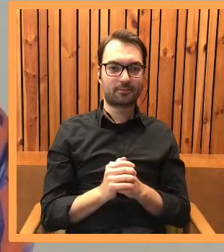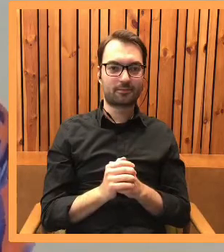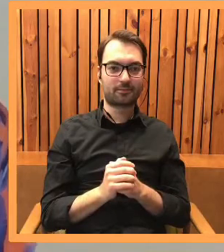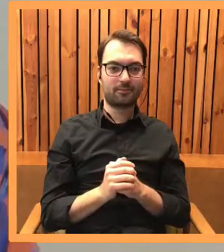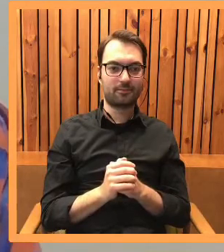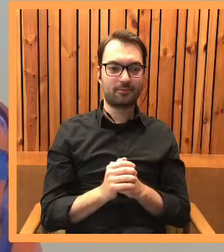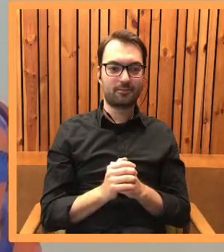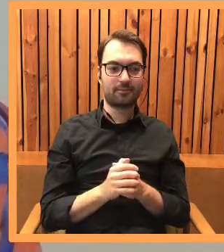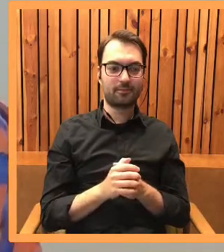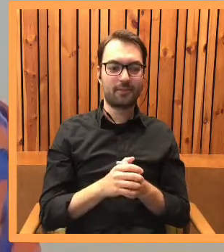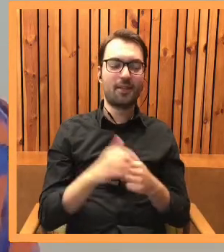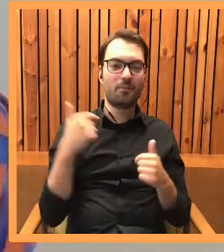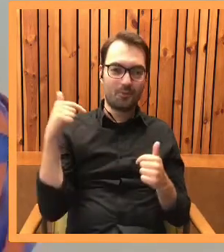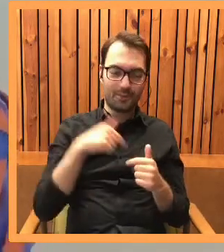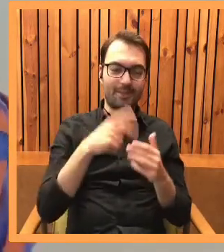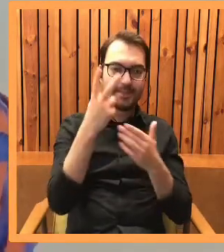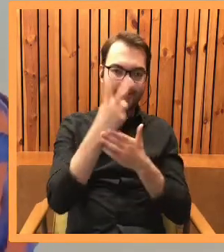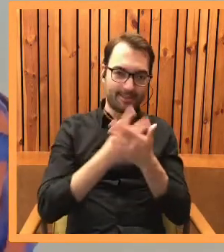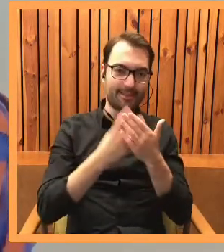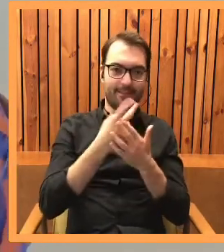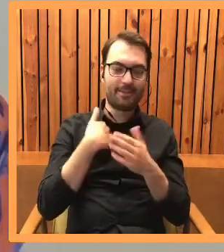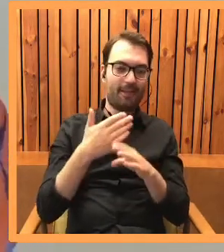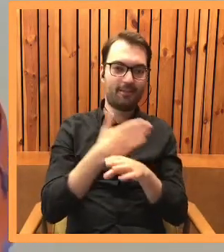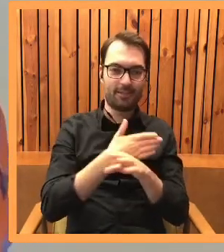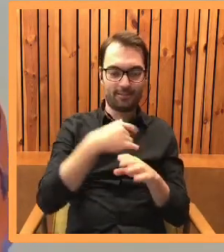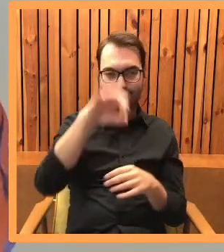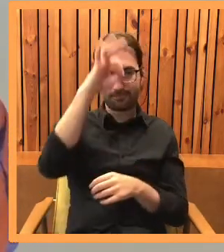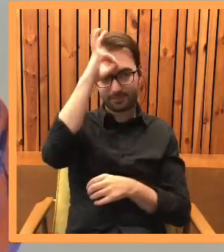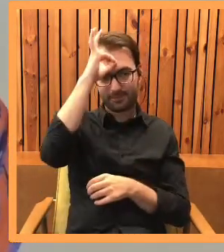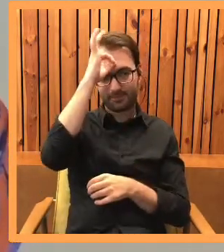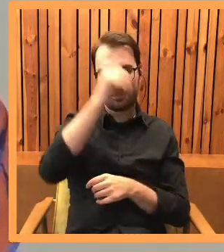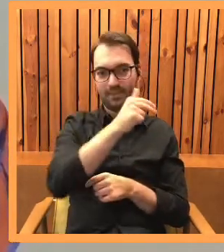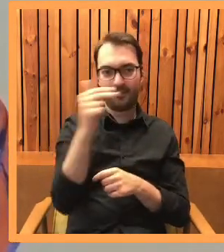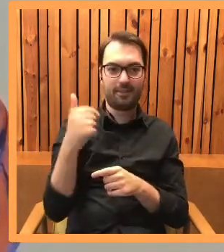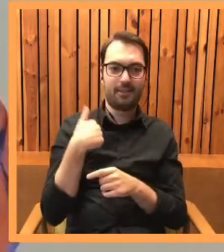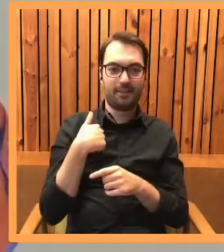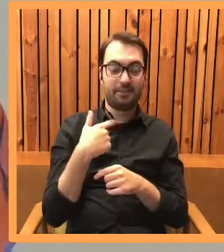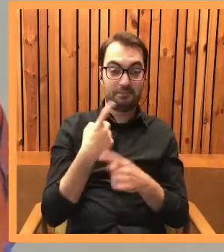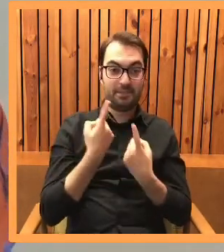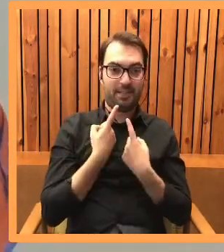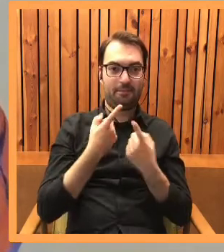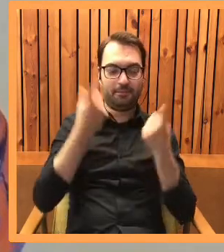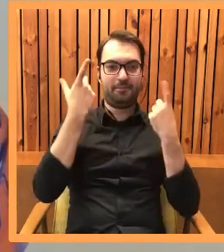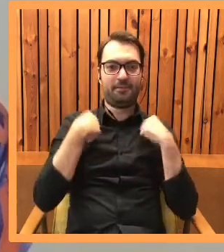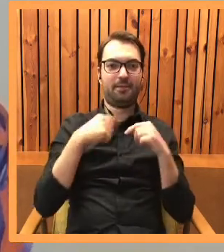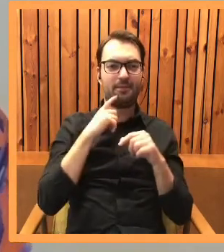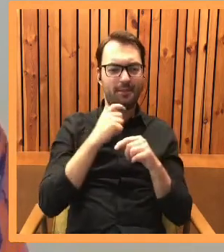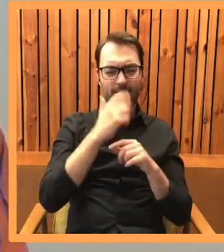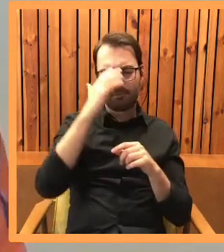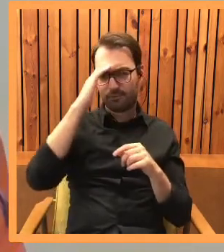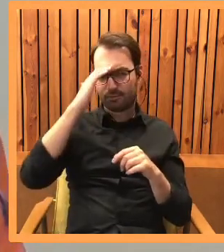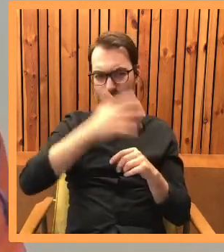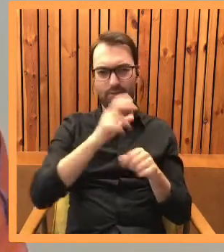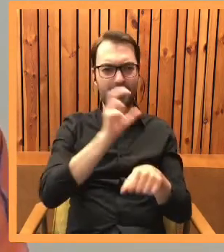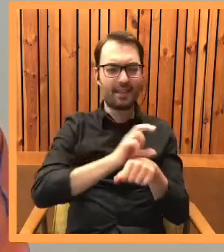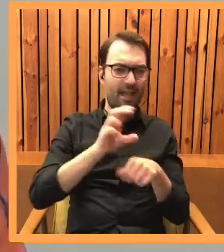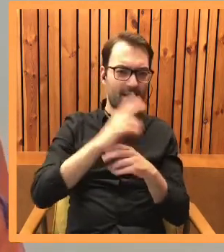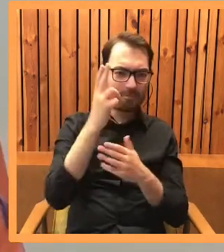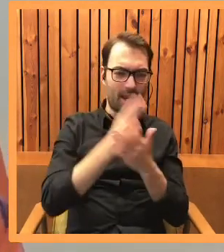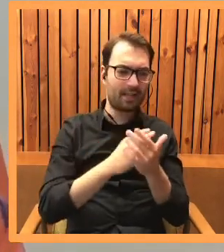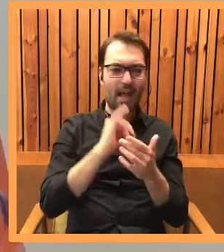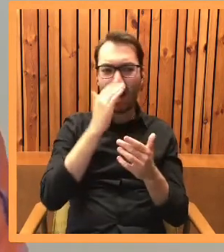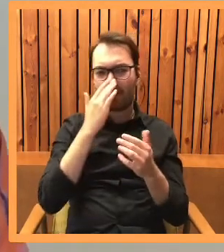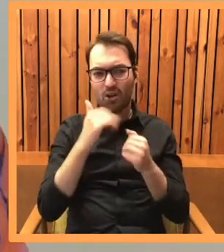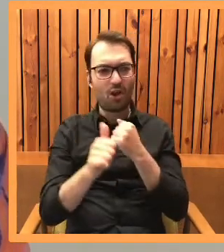Niemniej ja się musiałam w to wgryźć. Nic wcześniej nie wiedziałam na ten temat. I sama się zaskoczyłam, jak jest wiele technik malarskich, na czym niektóre